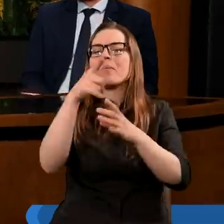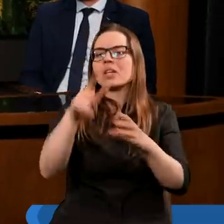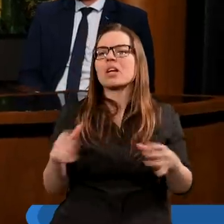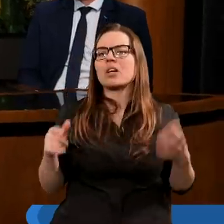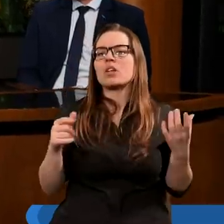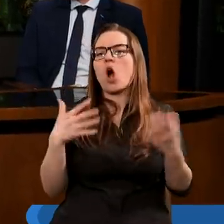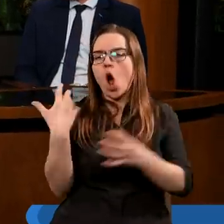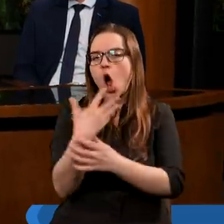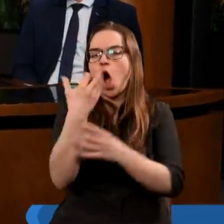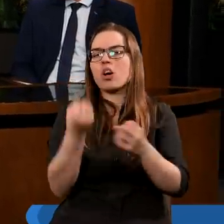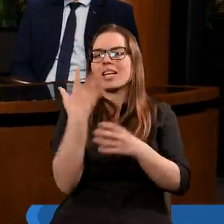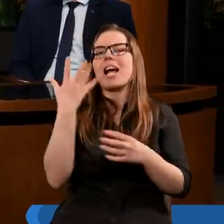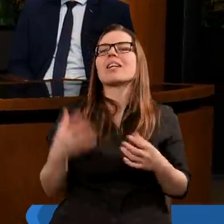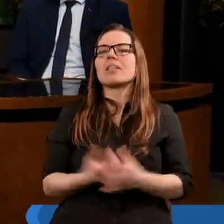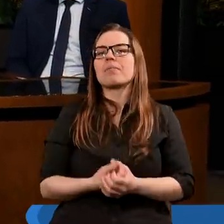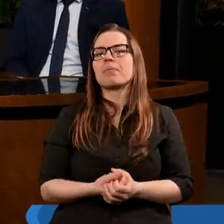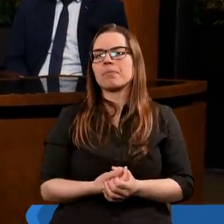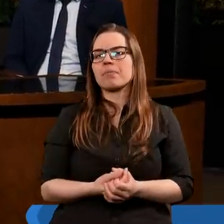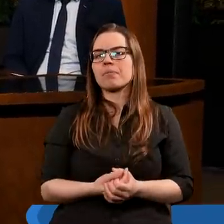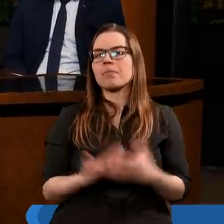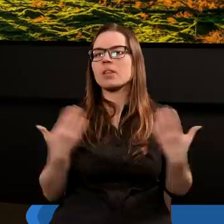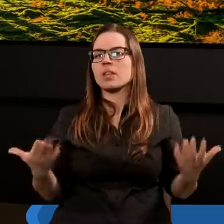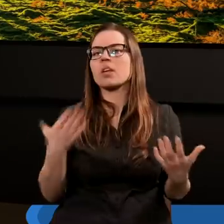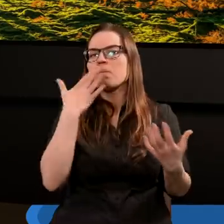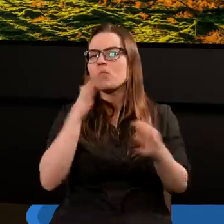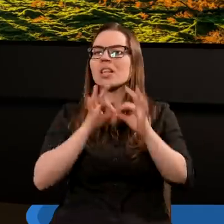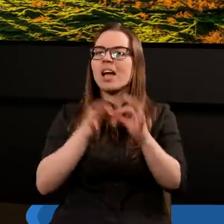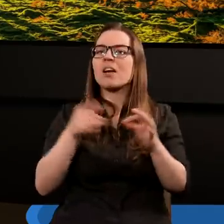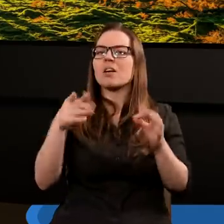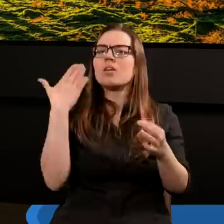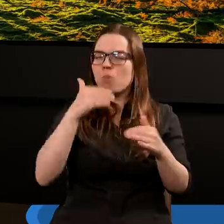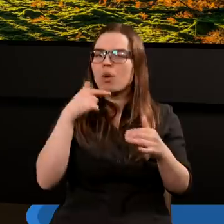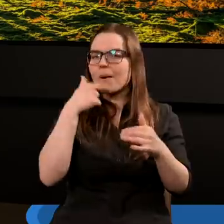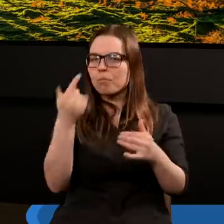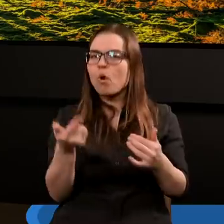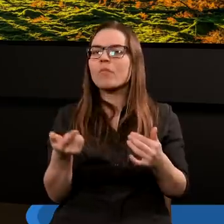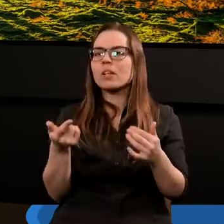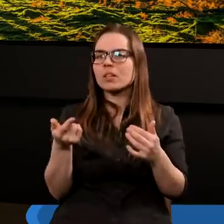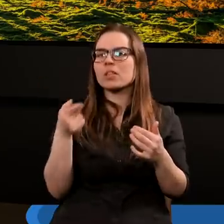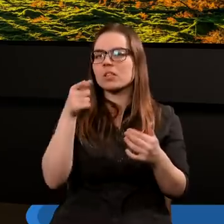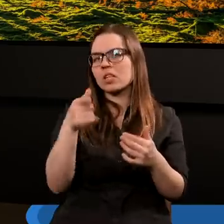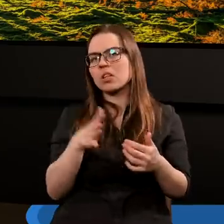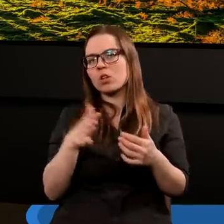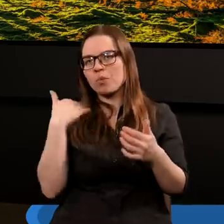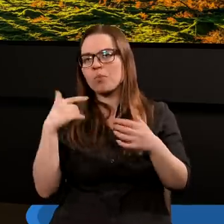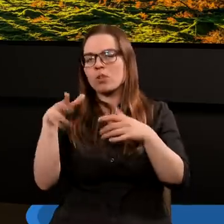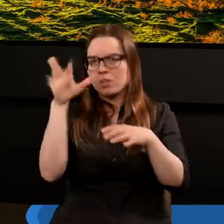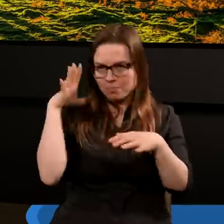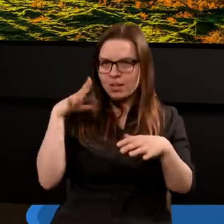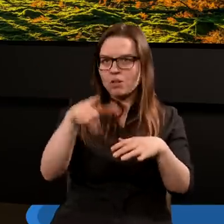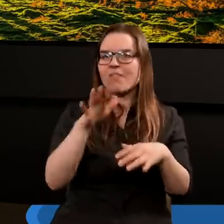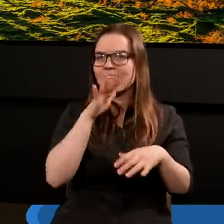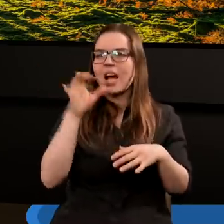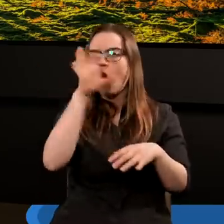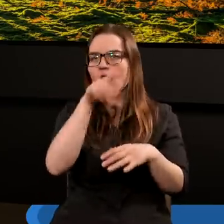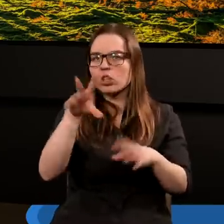tak? ogień i spalając ofiarę. Może nawet warto by było powiedzieć, bo ja nawet byłem w Izraelu i oglądałem to